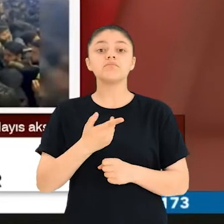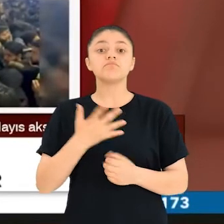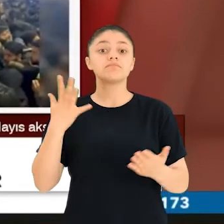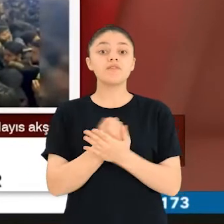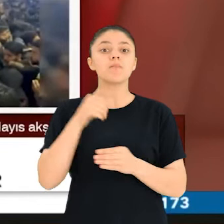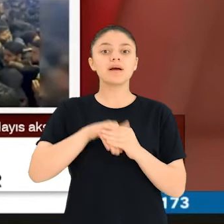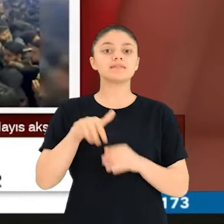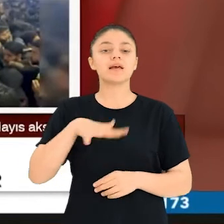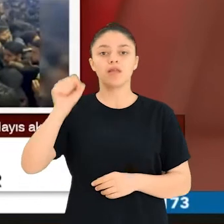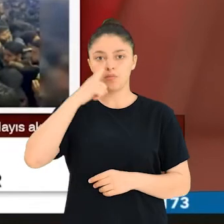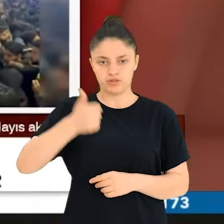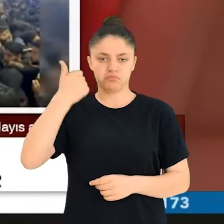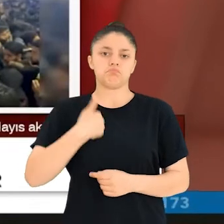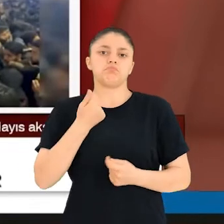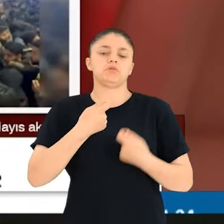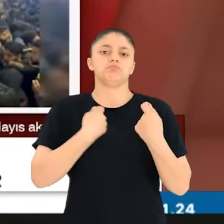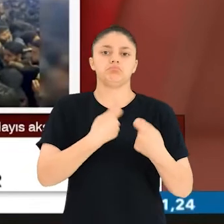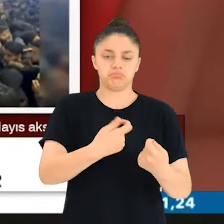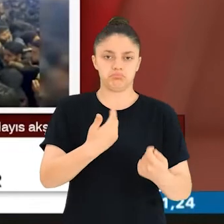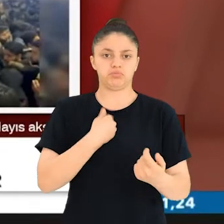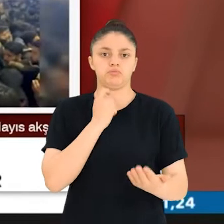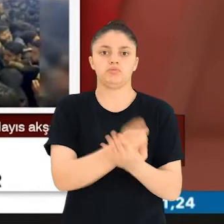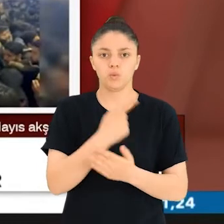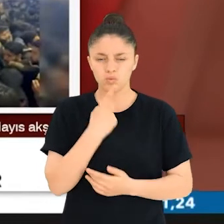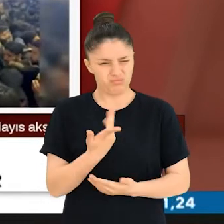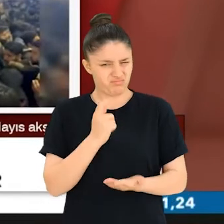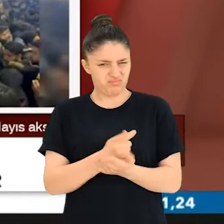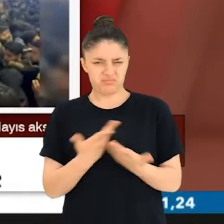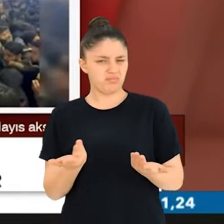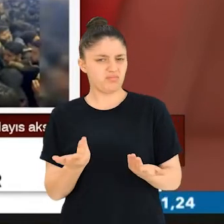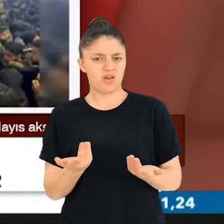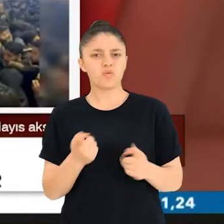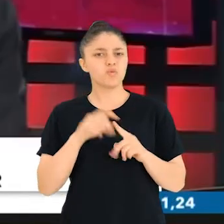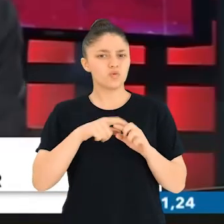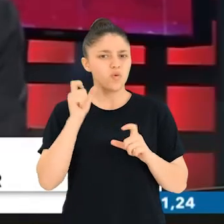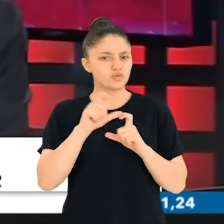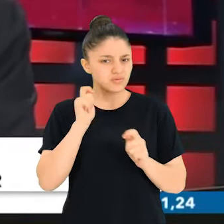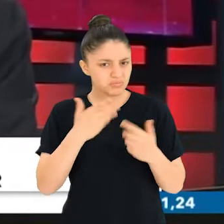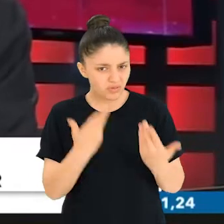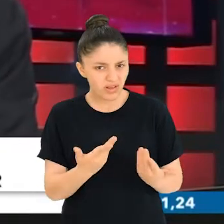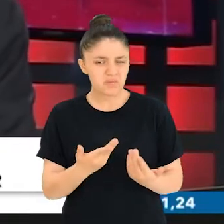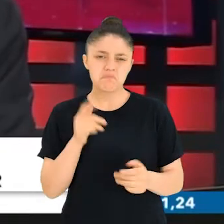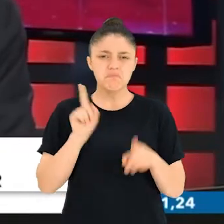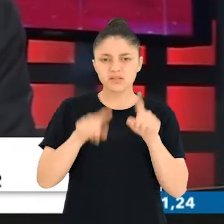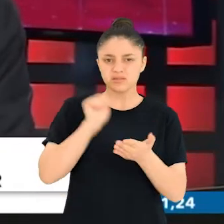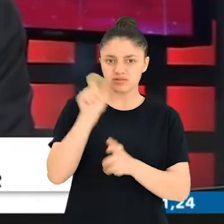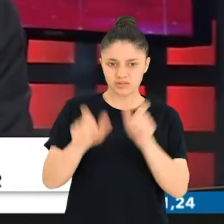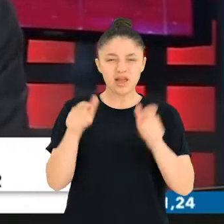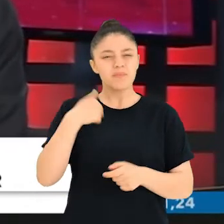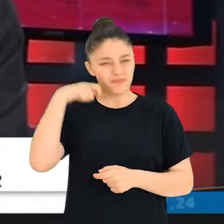ben finanse ettim dediği. Nasıl finanse etmiş? Soros taktiğidir finansman. Soros yapıyor ya Türkiye'deki bazı gazetecilerin. Bu filmden